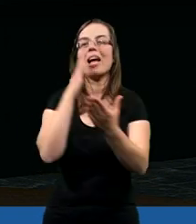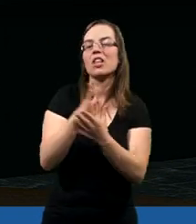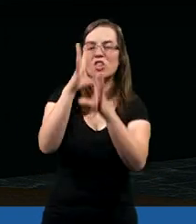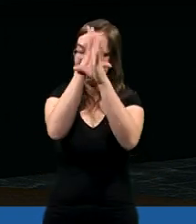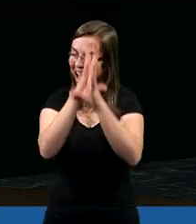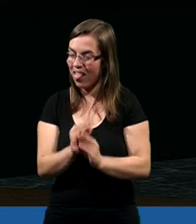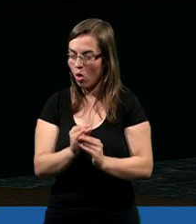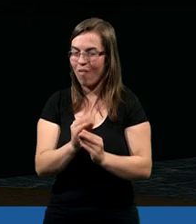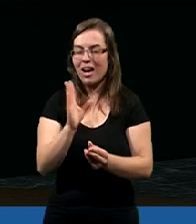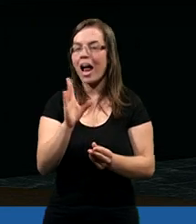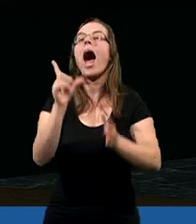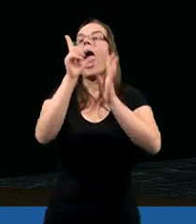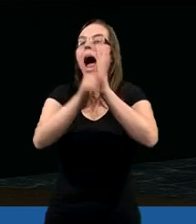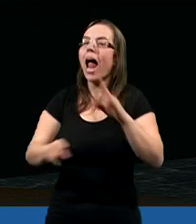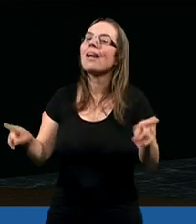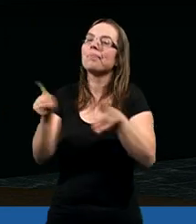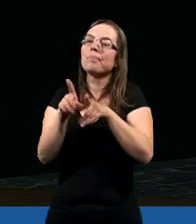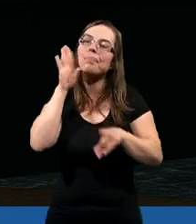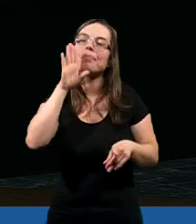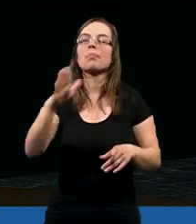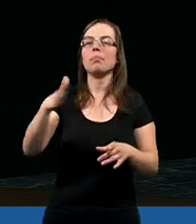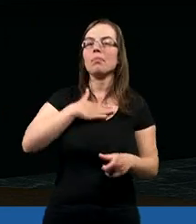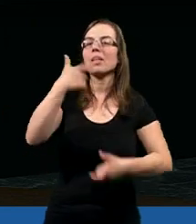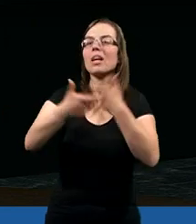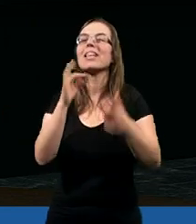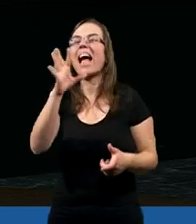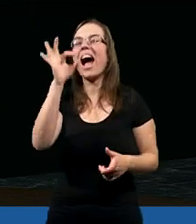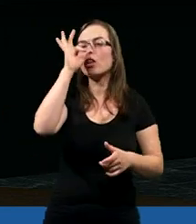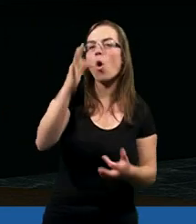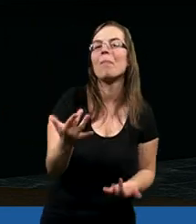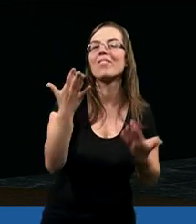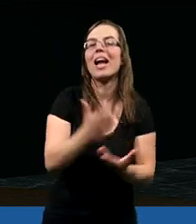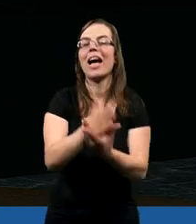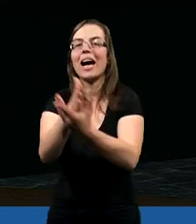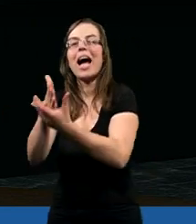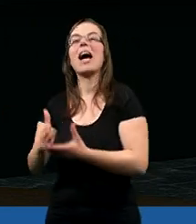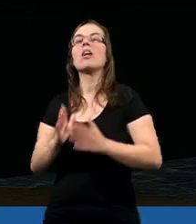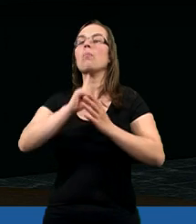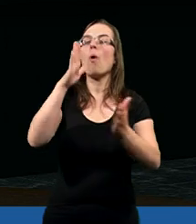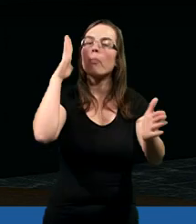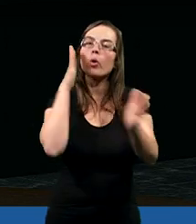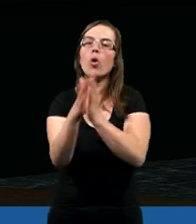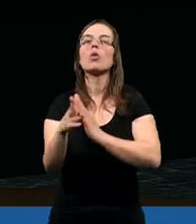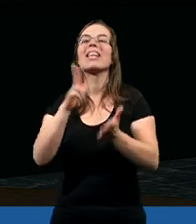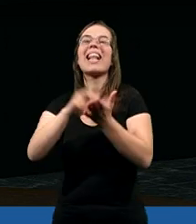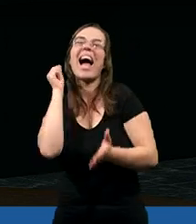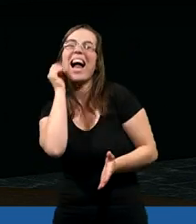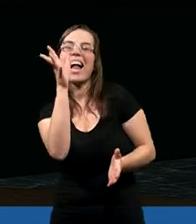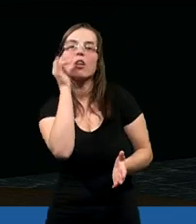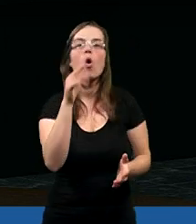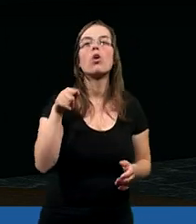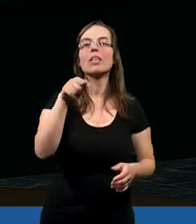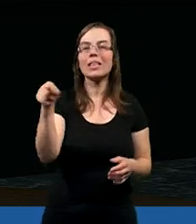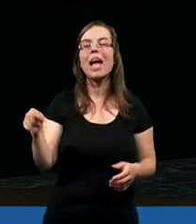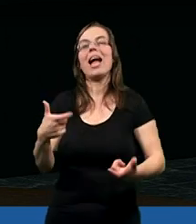I nie tylko szanować, ale mamy tutaj tak wiele dobrych rad. Po prostu na co